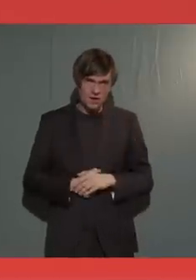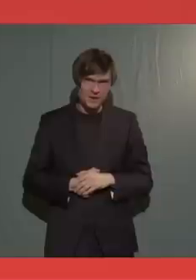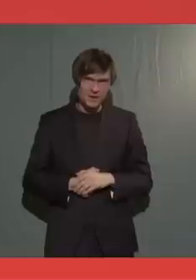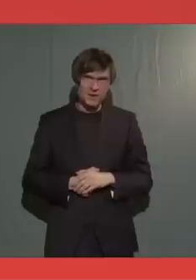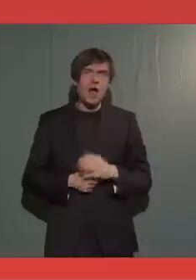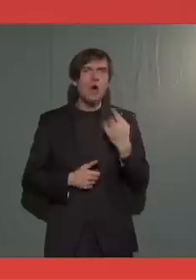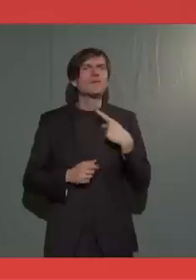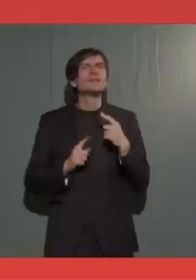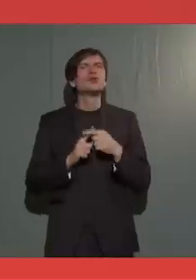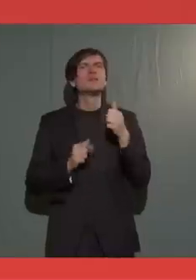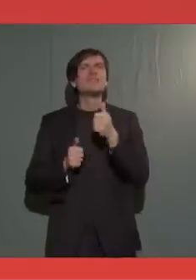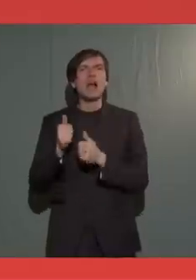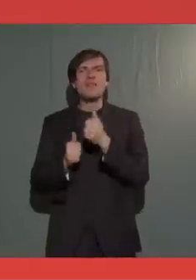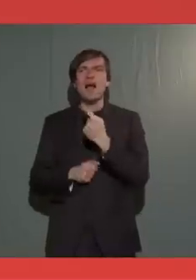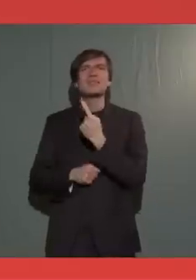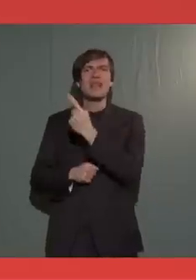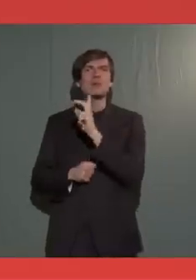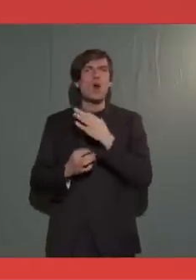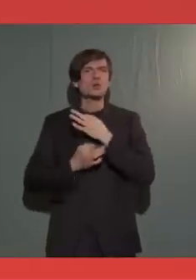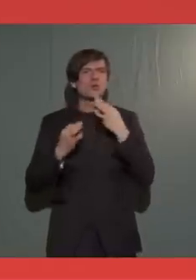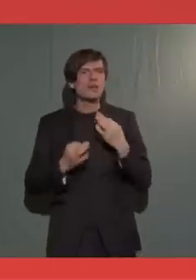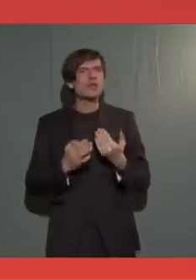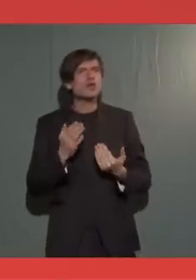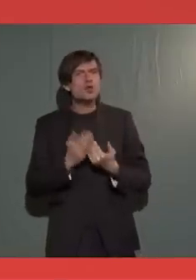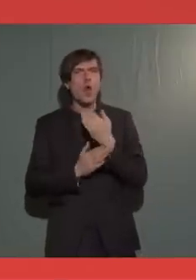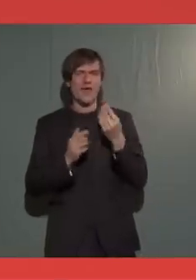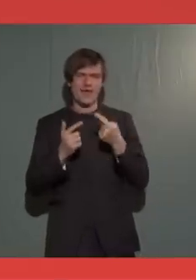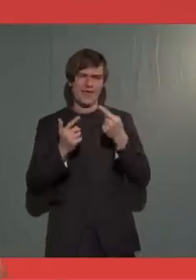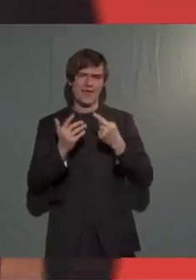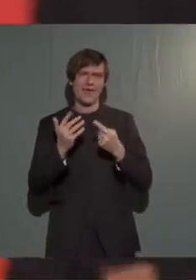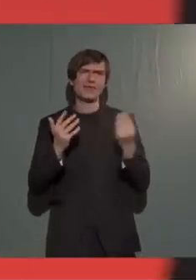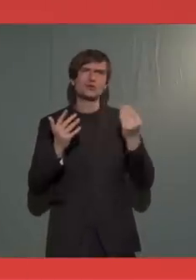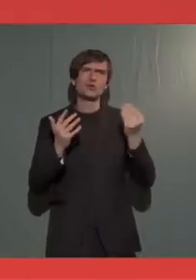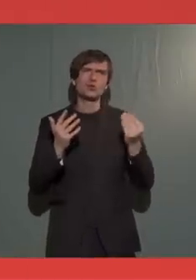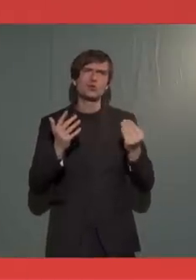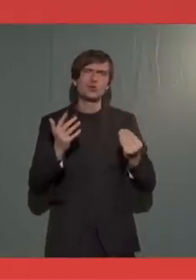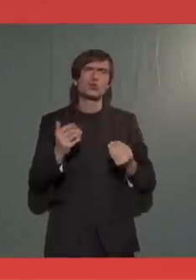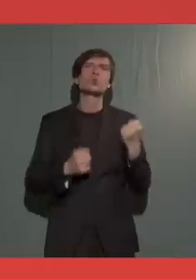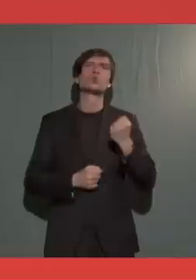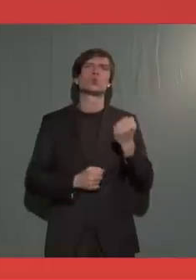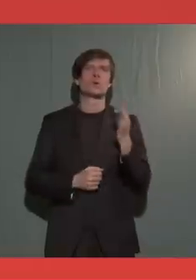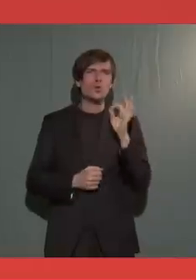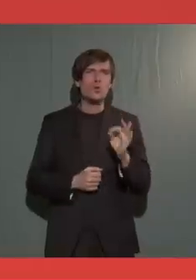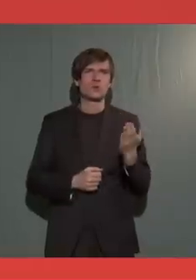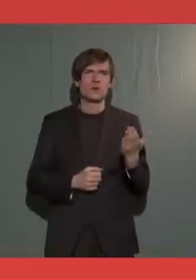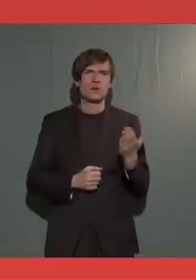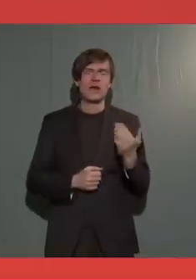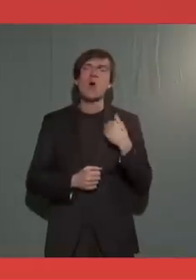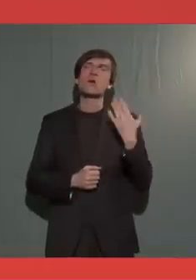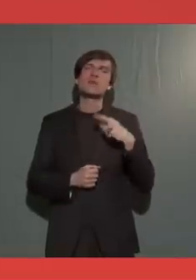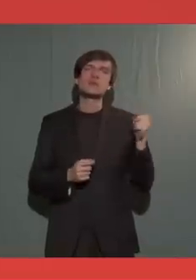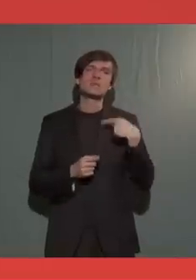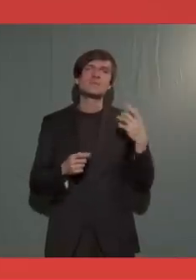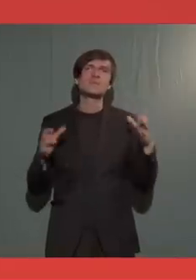natürlich der Spitzenkandidat sehr zufrieden mit dieser neuen Anmutung, die wir hatten im Wahlkampf. Und wir haben gemeinsam, ich habe das gestern schon